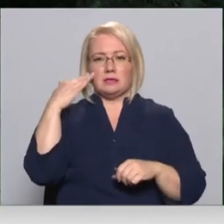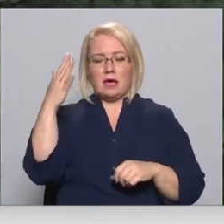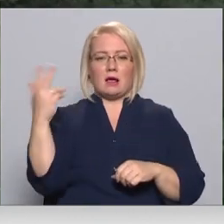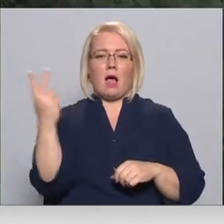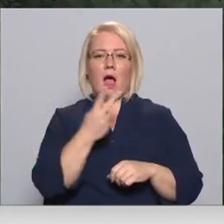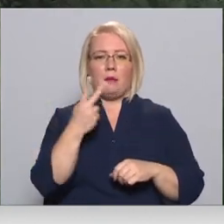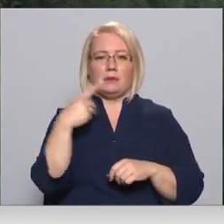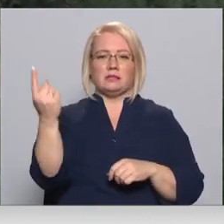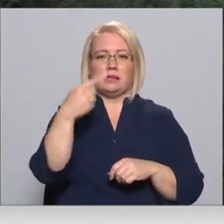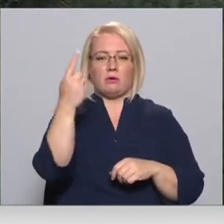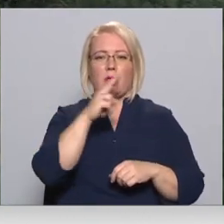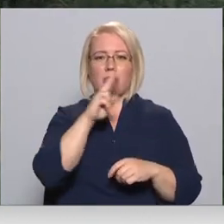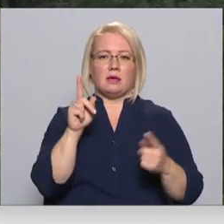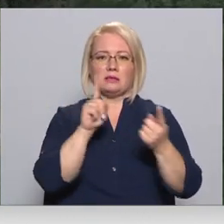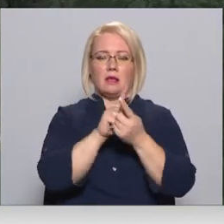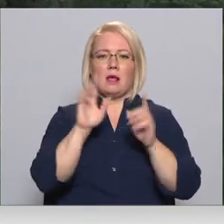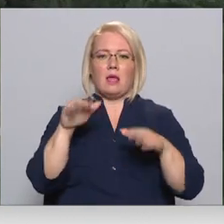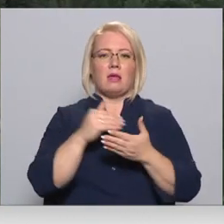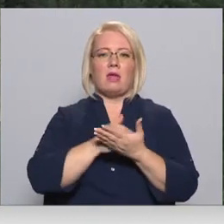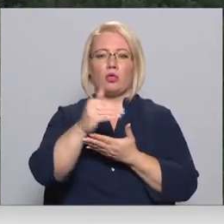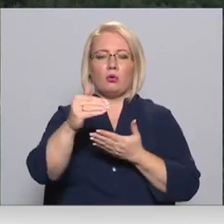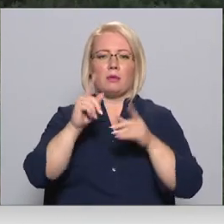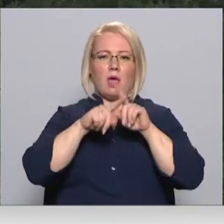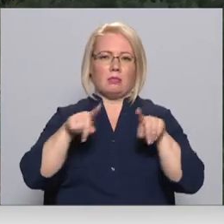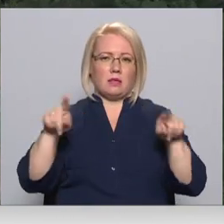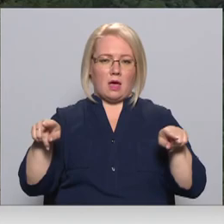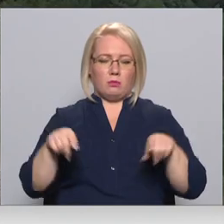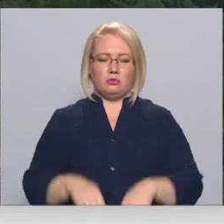sirotāji nesatiksies, lai kopā neturpinātu savus nedarbus.